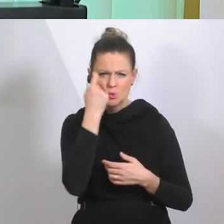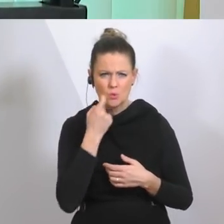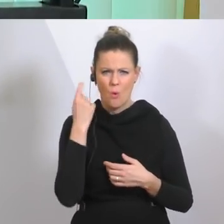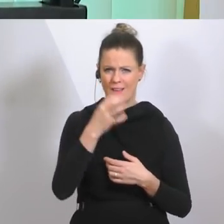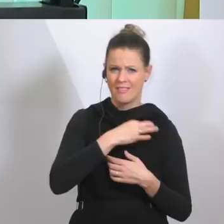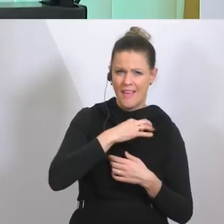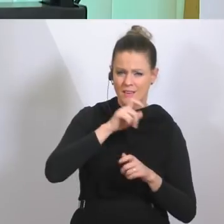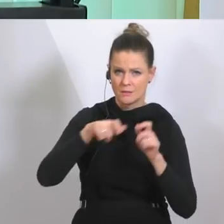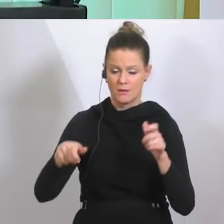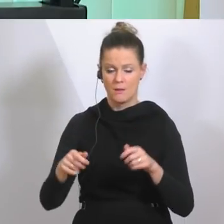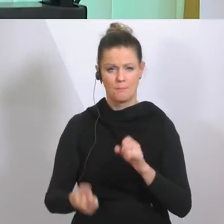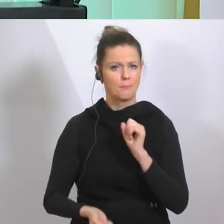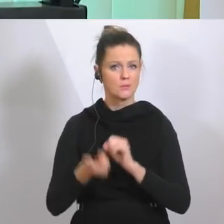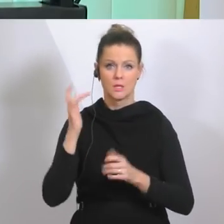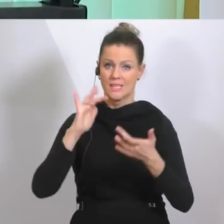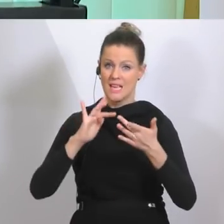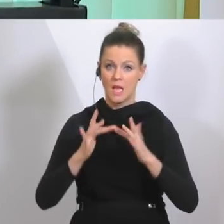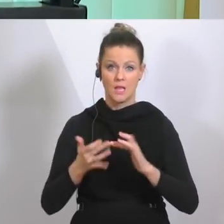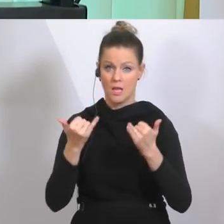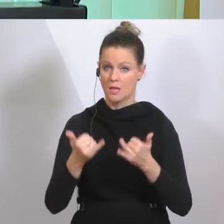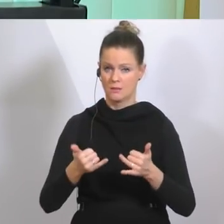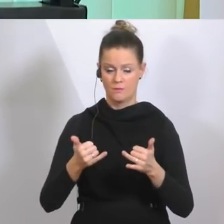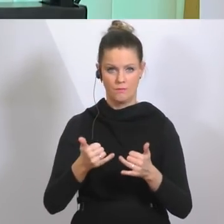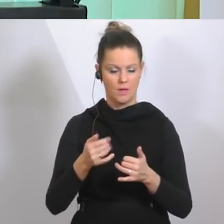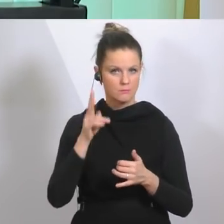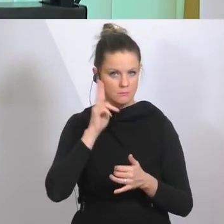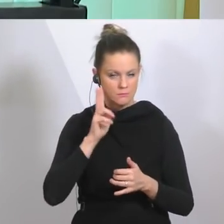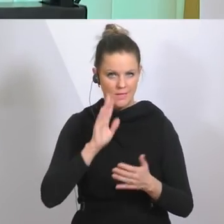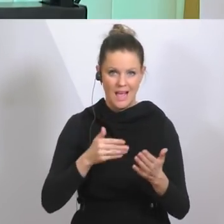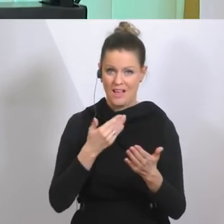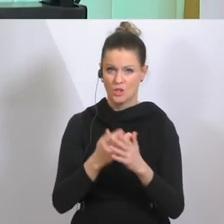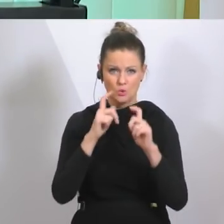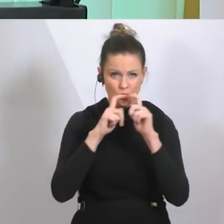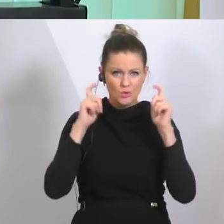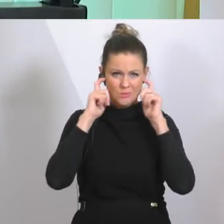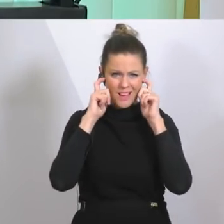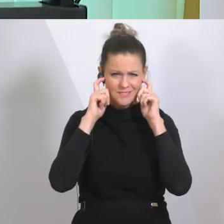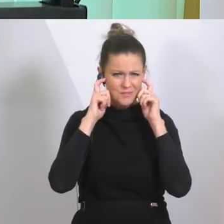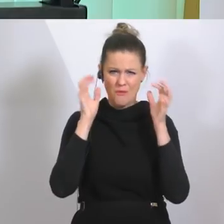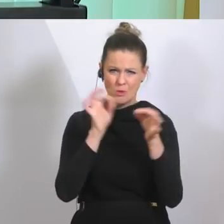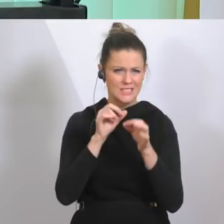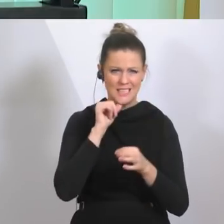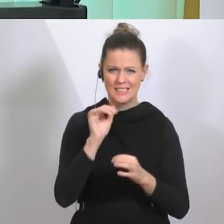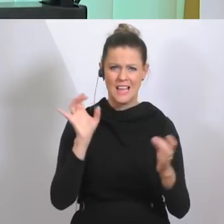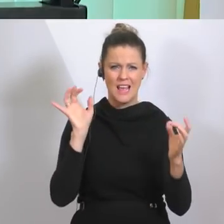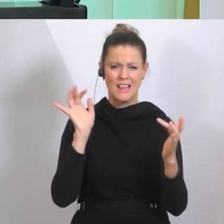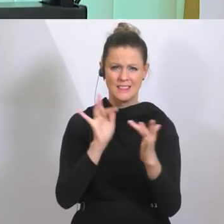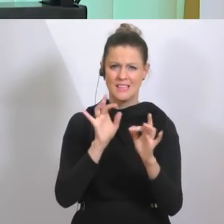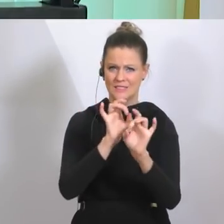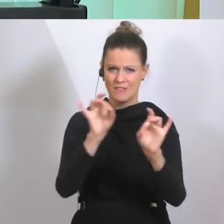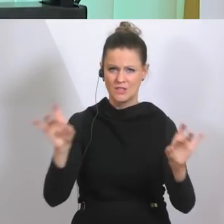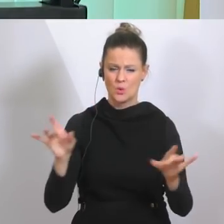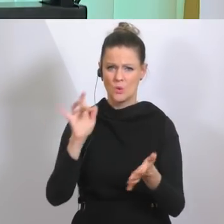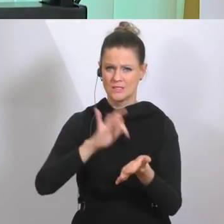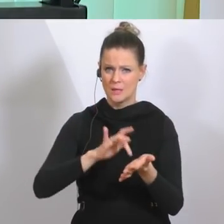jetzt im Internet kursieren die dubiosesten Angebote von Schutzmasken, die nicht funktionieren, von Desinfektionsmitteln. Wenn man Bestellungen